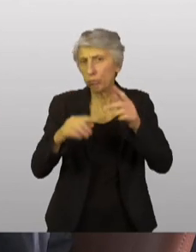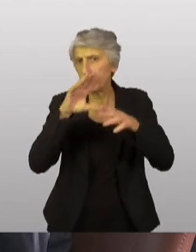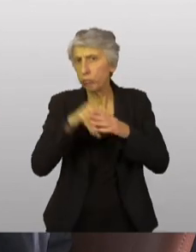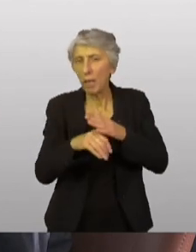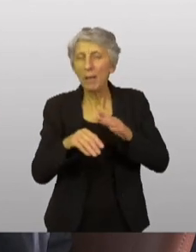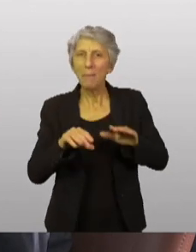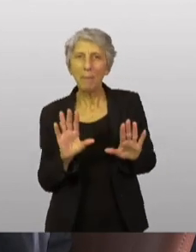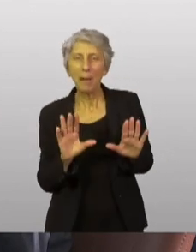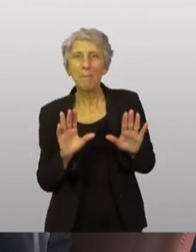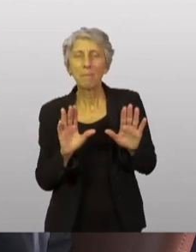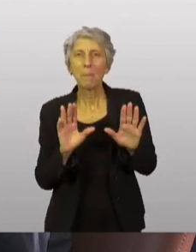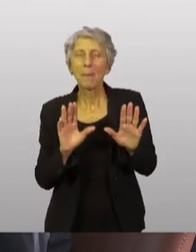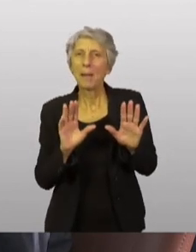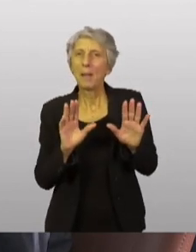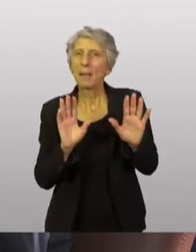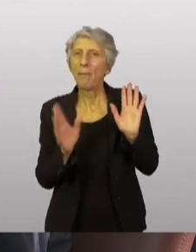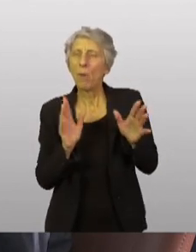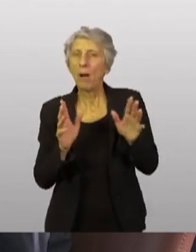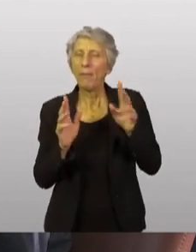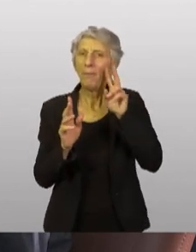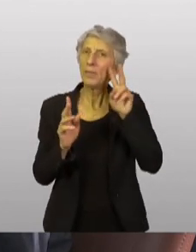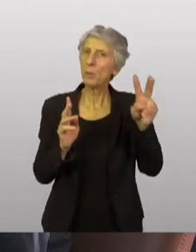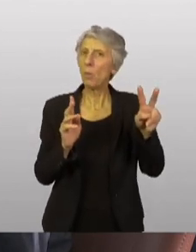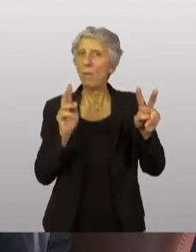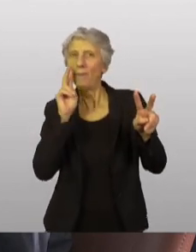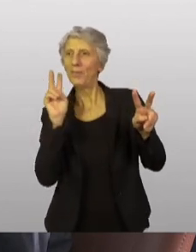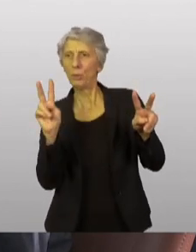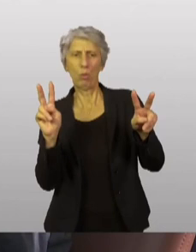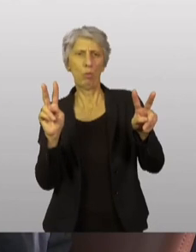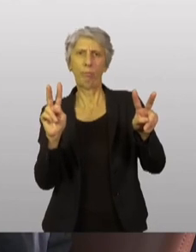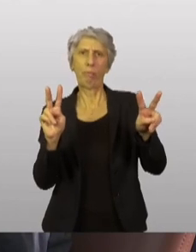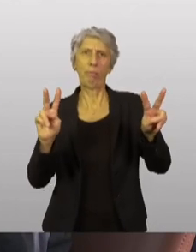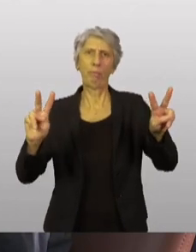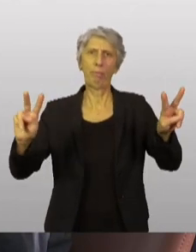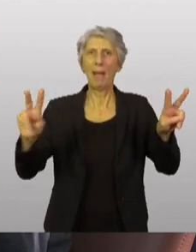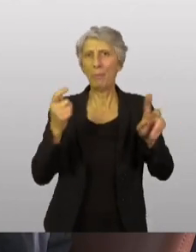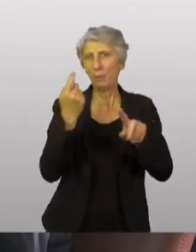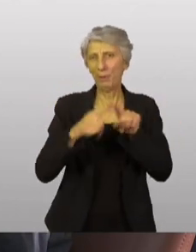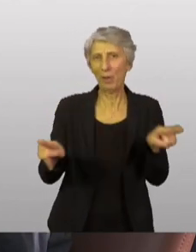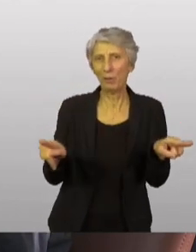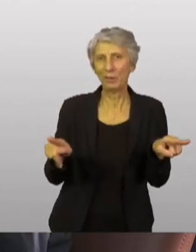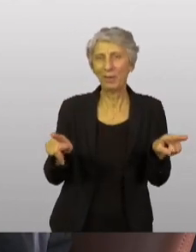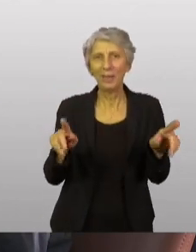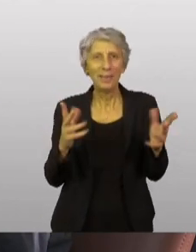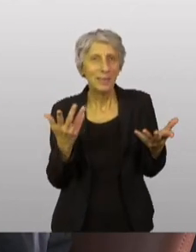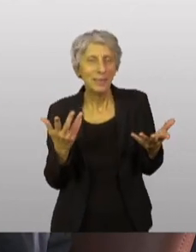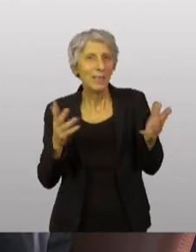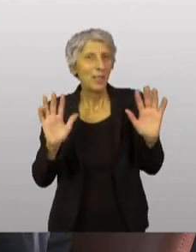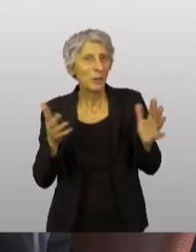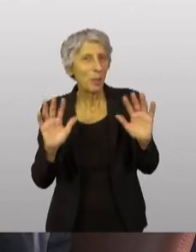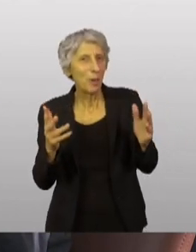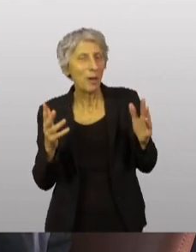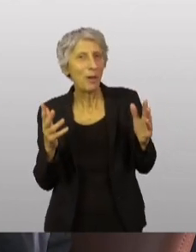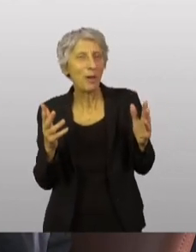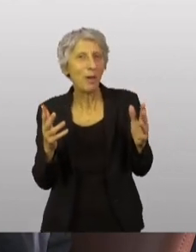aussi que même les alliés ont des visions différentes, comment on peut renouveler la